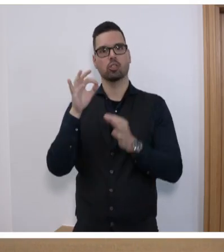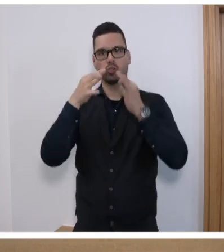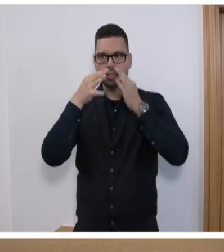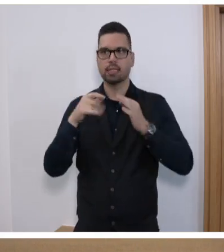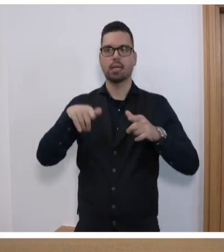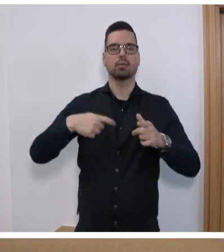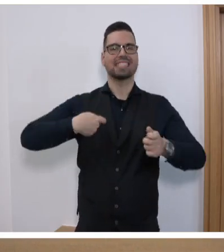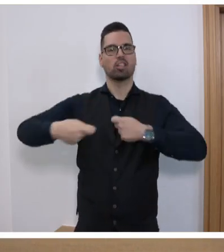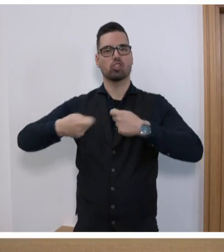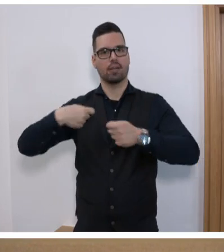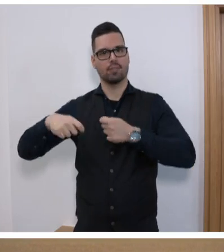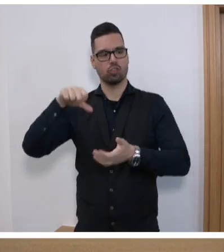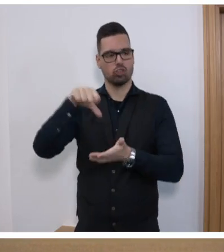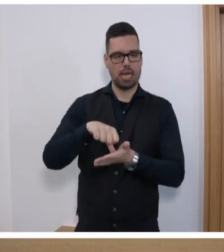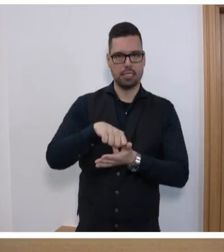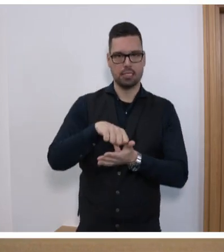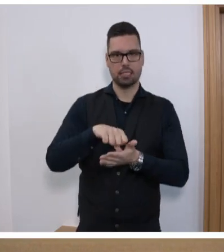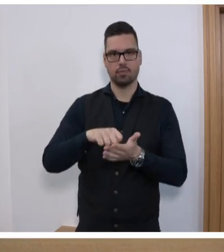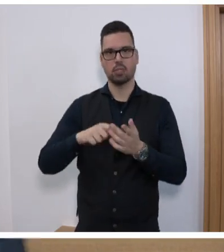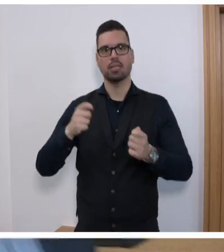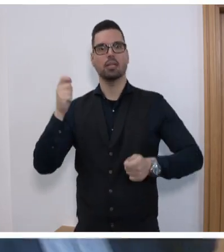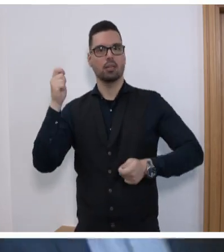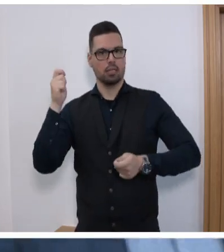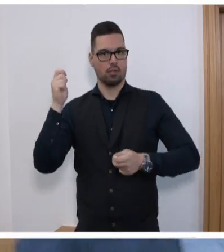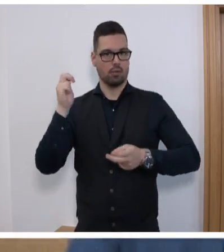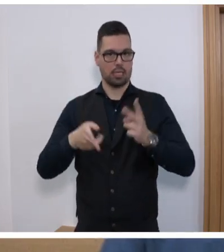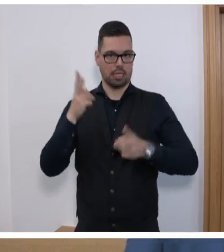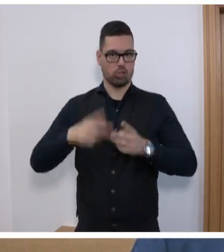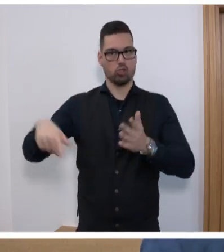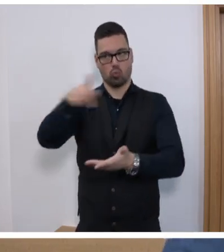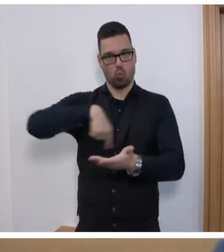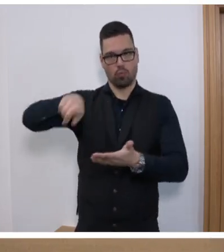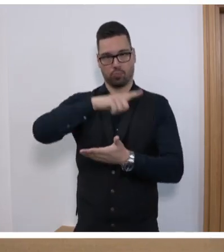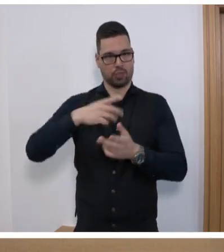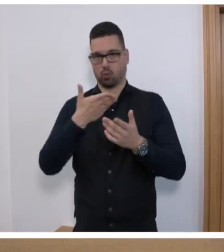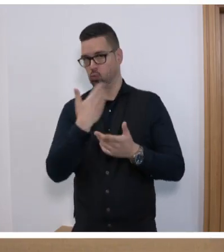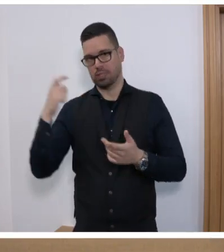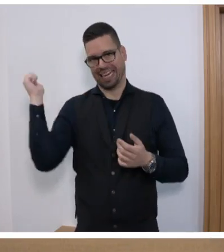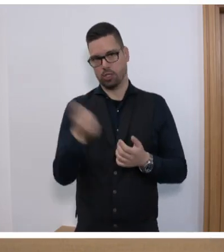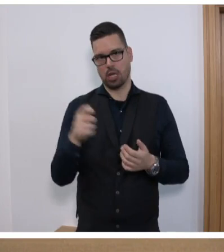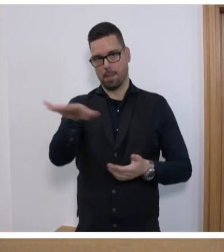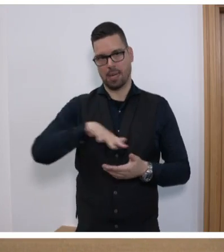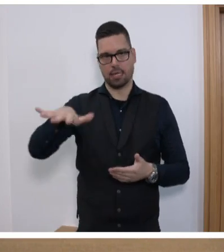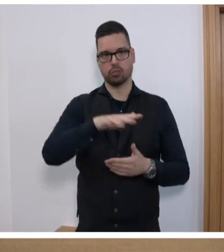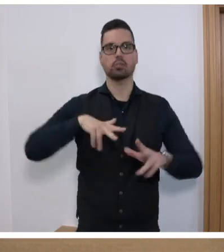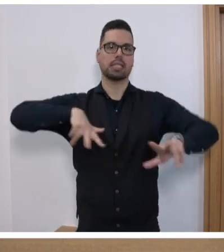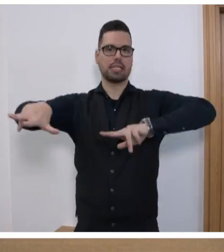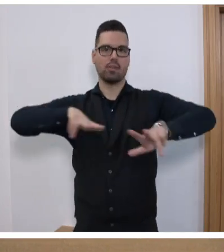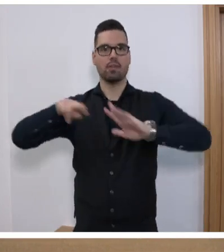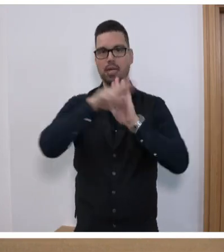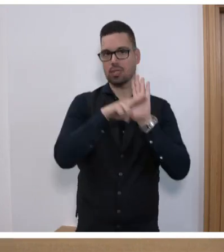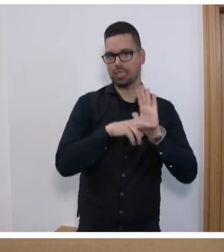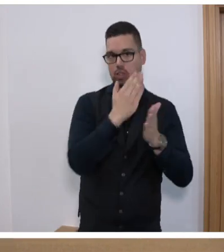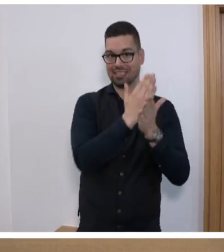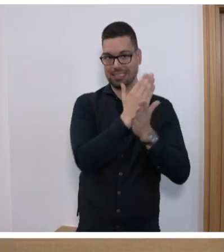Geschäftsstellenbetrieb des Verfassungsgerichtshofs im nichtrichterlichen Bereich. In seinem verfahrensrechtlichen